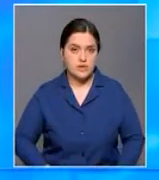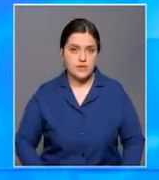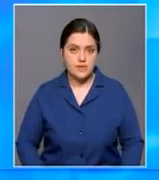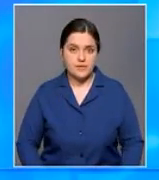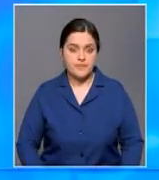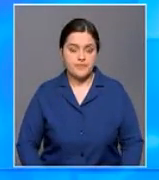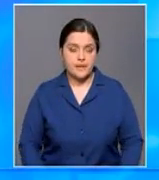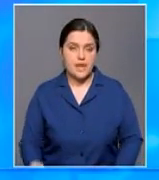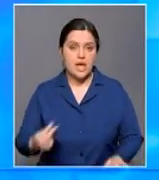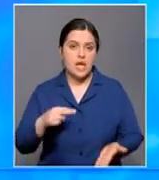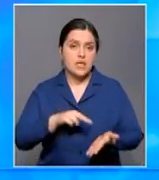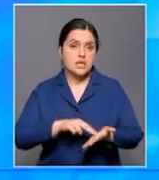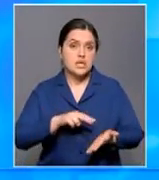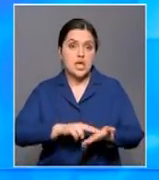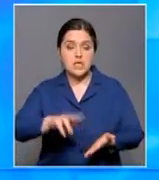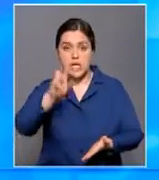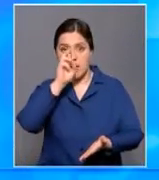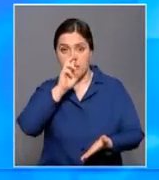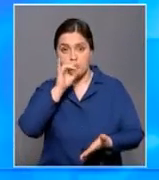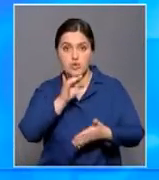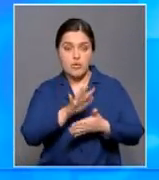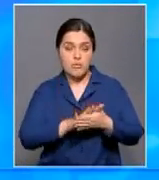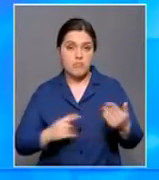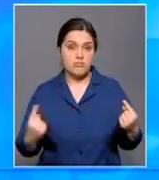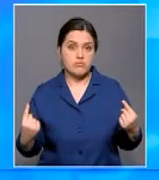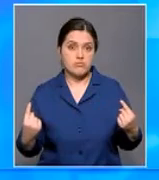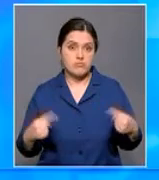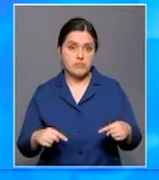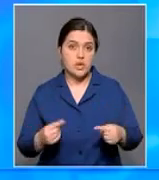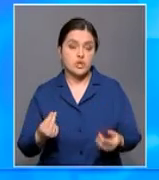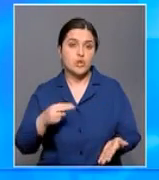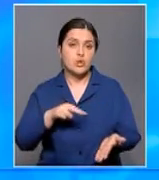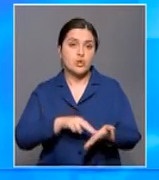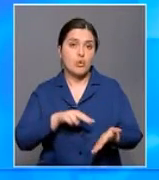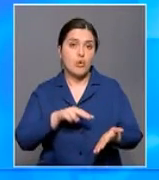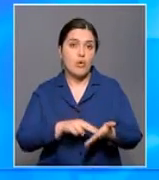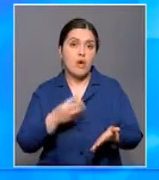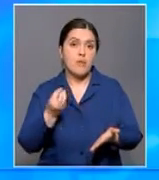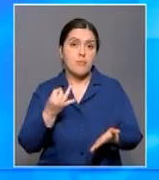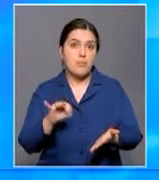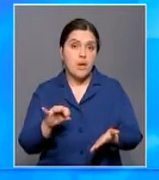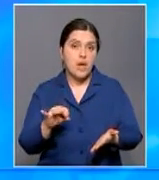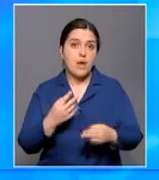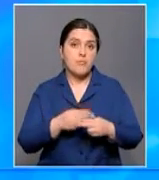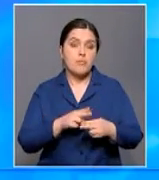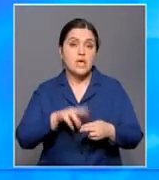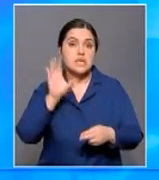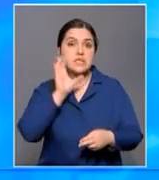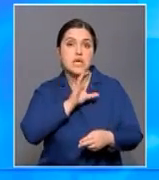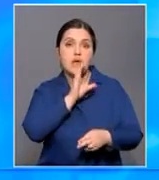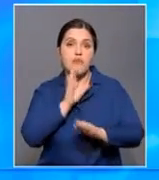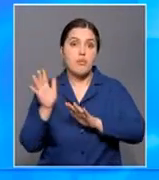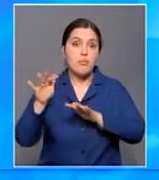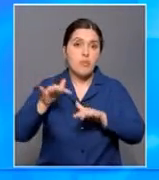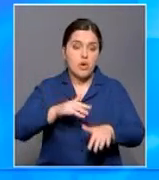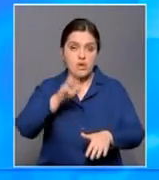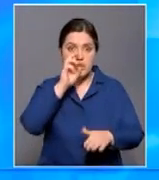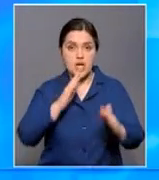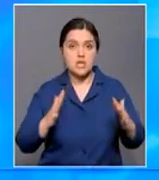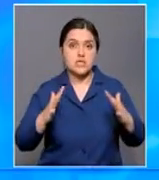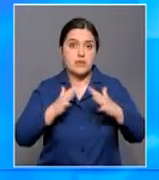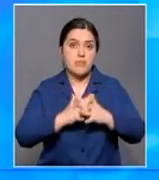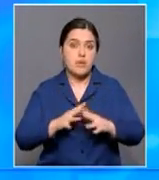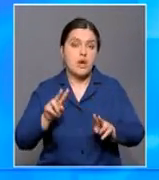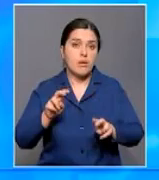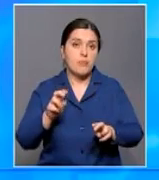Цены на черное золото продолжают стремительно падать. Так, стоимость майских фьючерсов на Североморскую нефтяной смесь марки